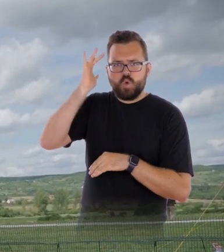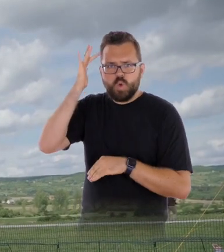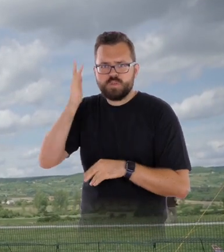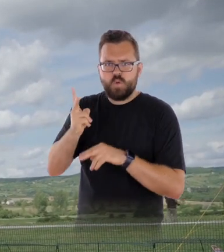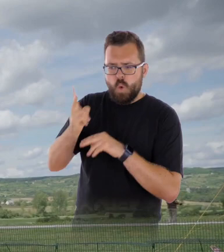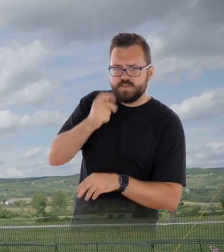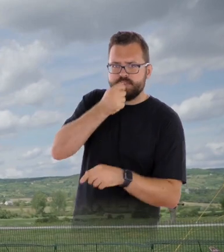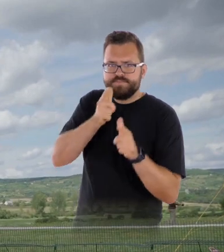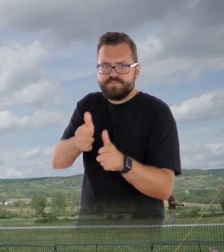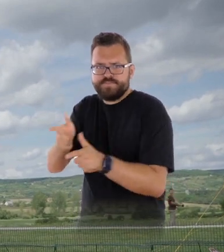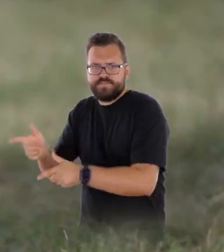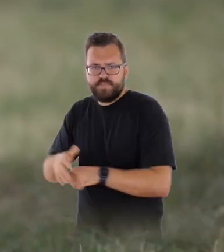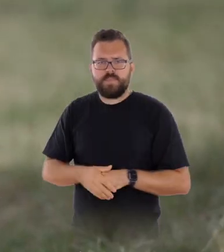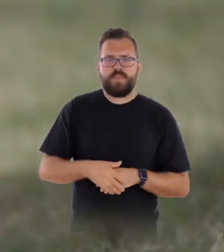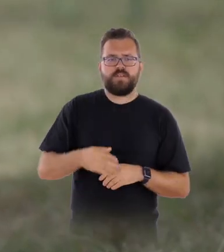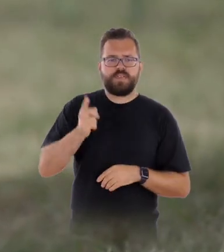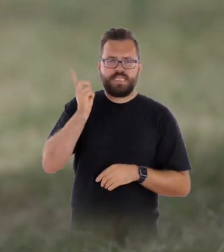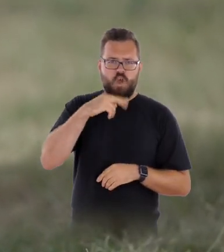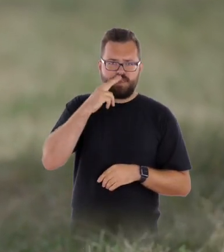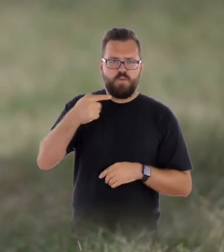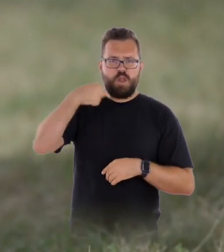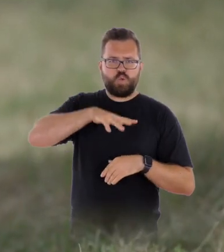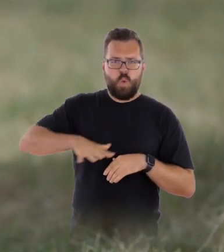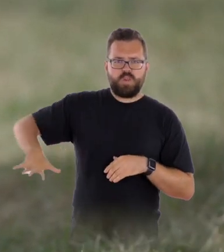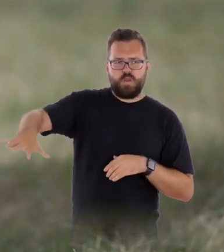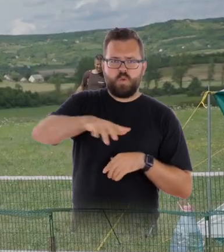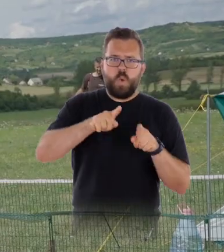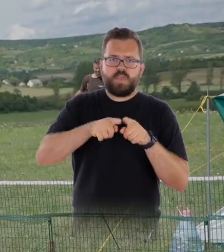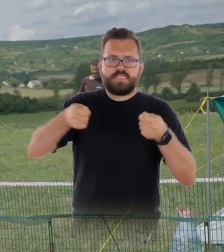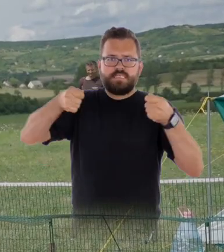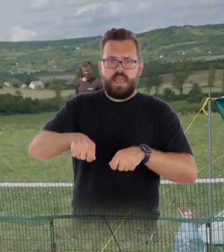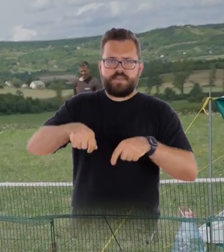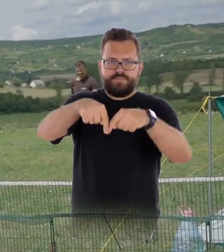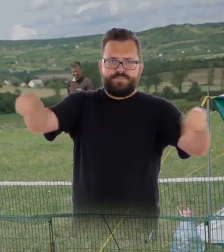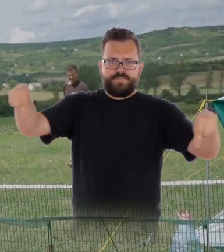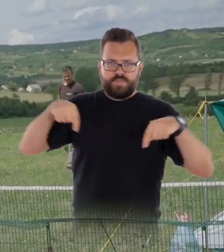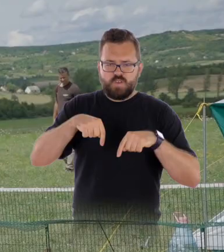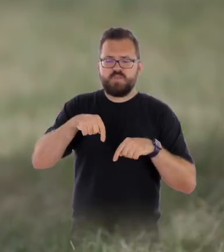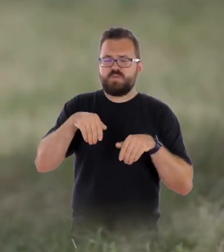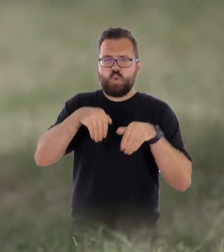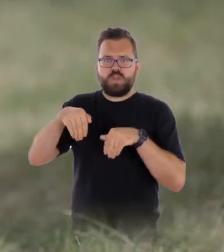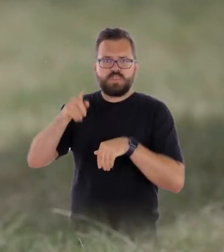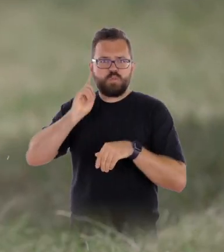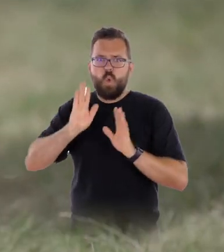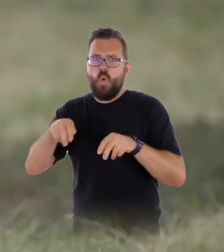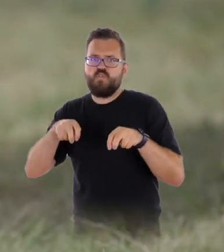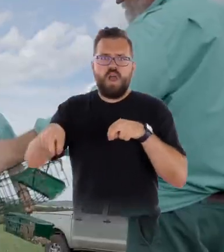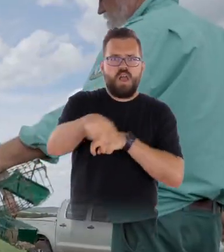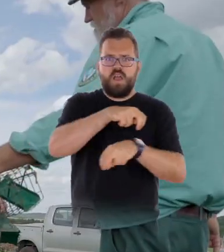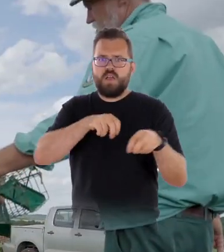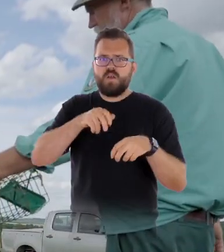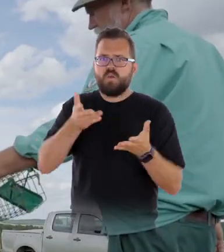A Tihanyi belsőtó területe egy olyan zárt egység, ahonnan a fiatal egyedek semmerre sem tudnak elindulni, hogy új otthon